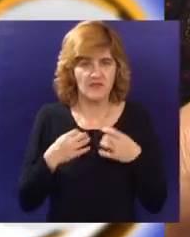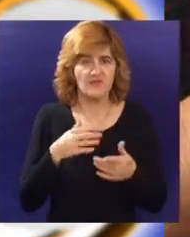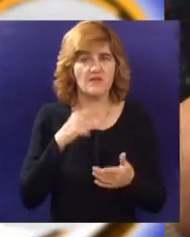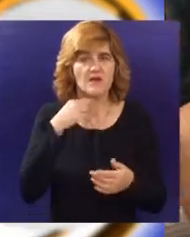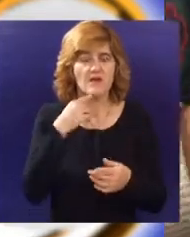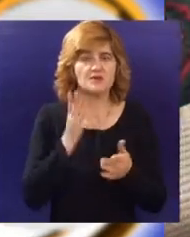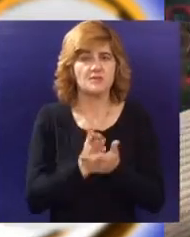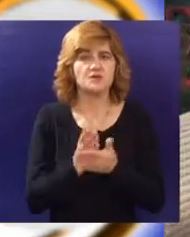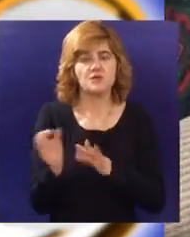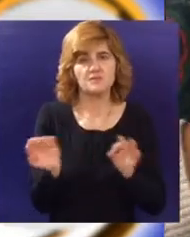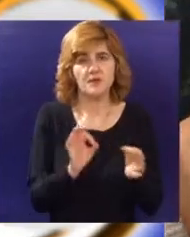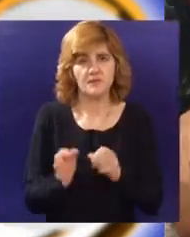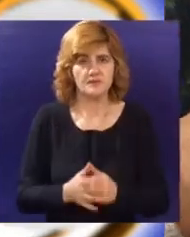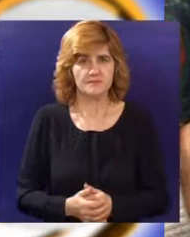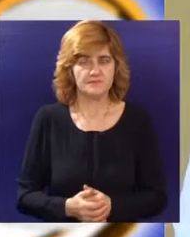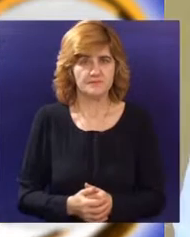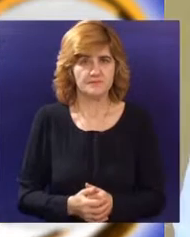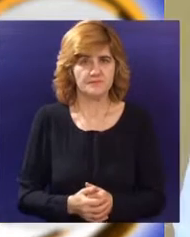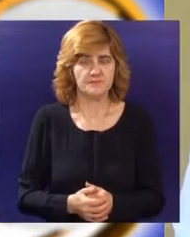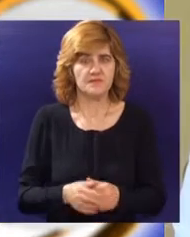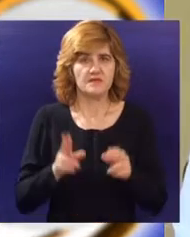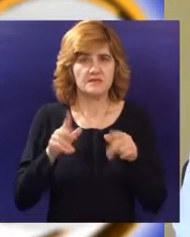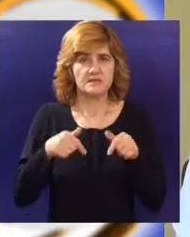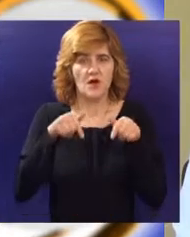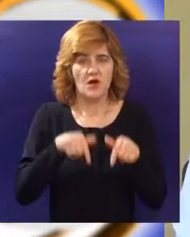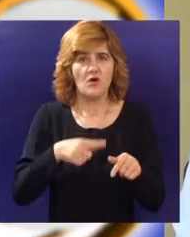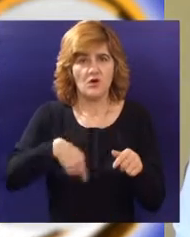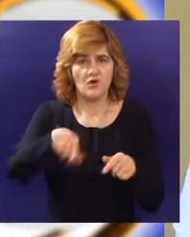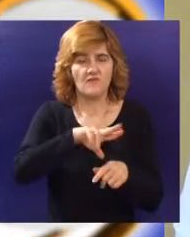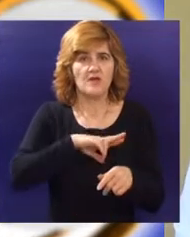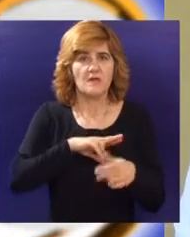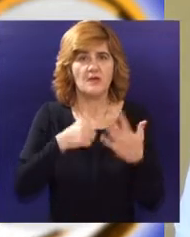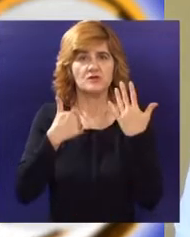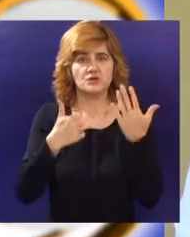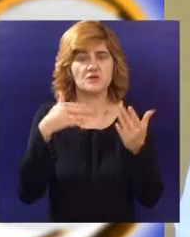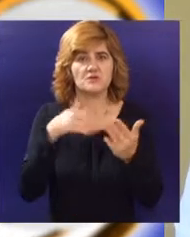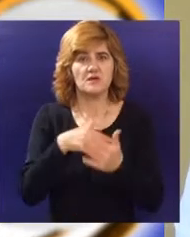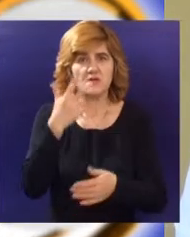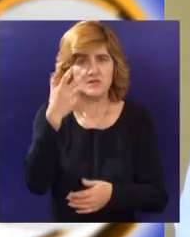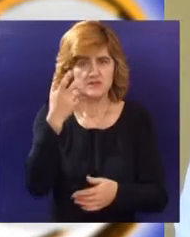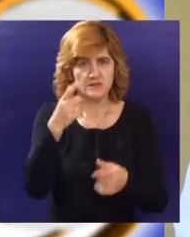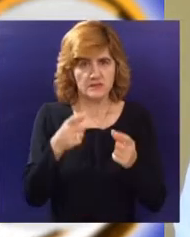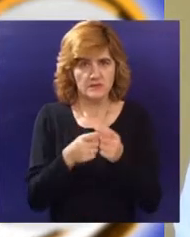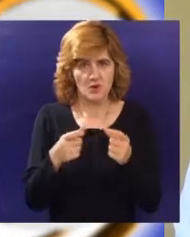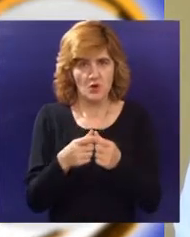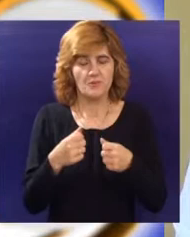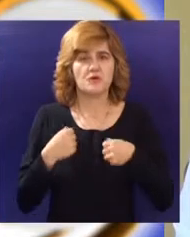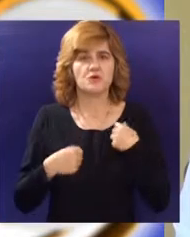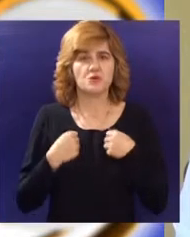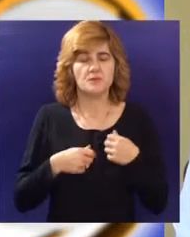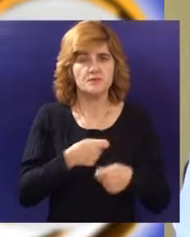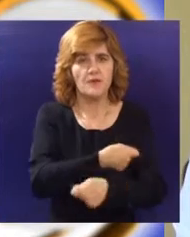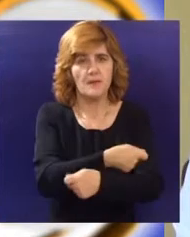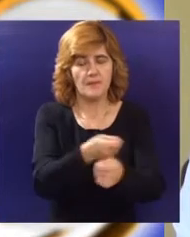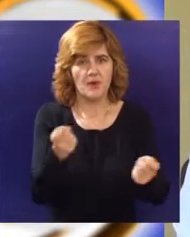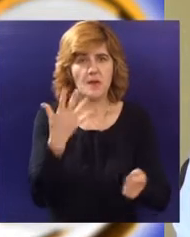ukoliko do takve situacije dođe. Za Svrnobački okrug je stiglo 6.300 doza, od toga za suboticu je